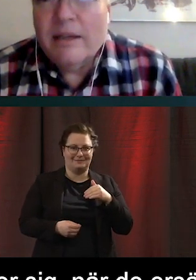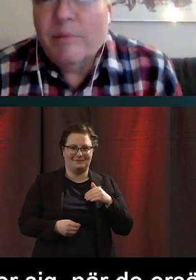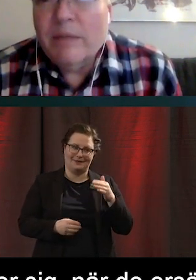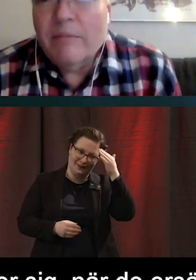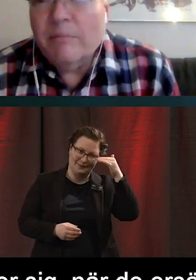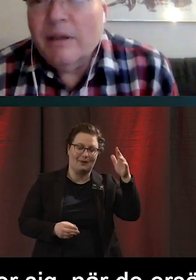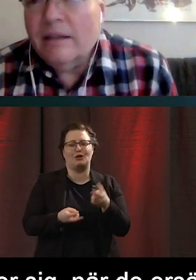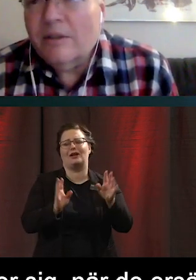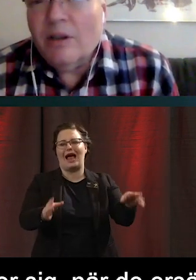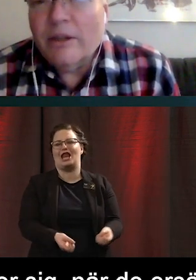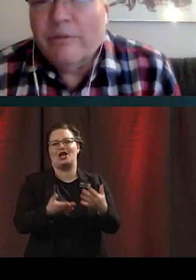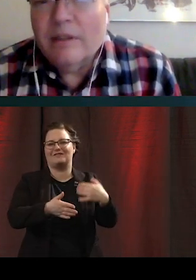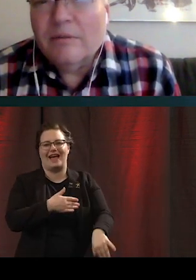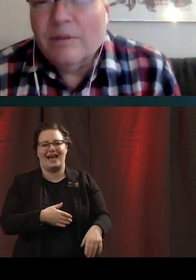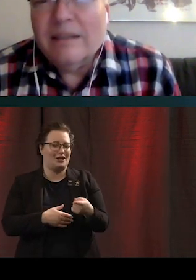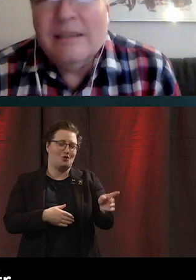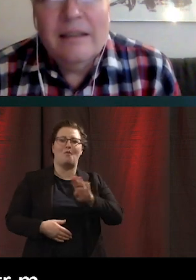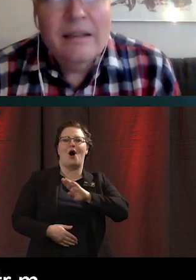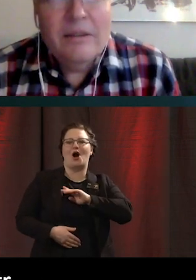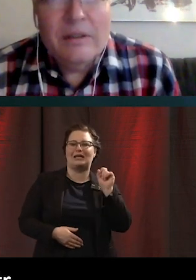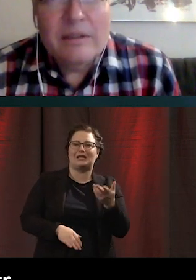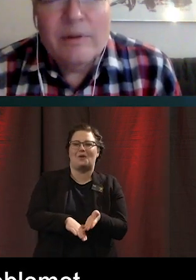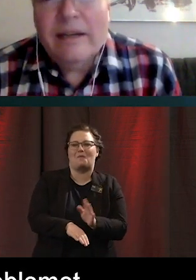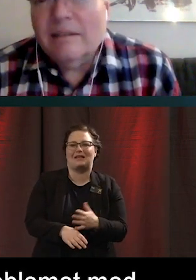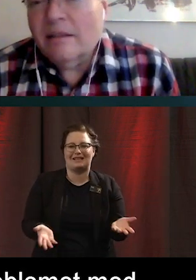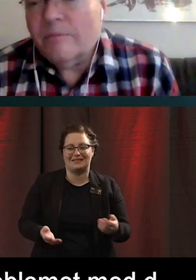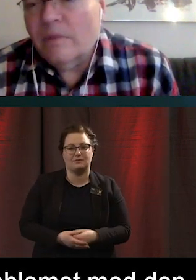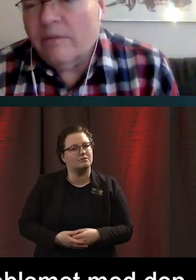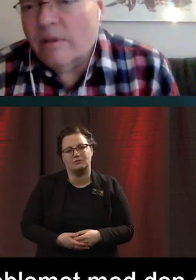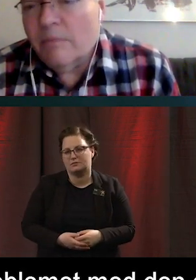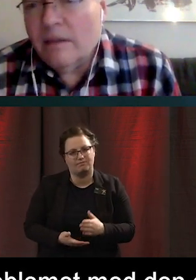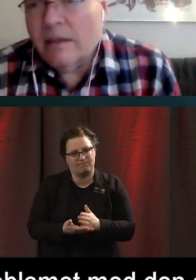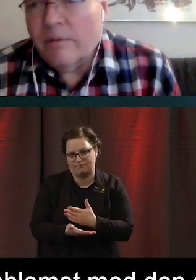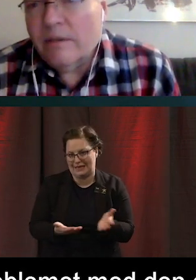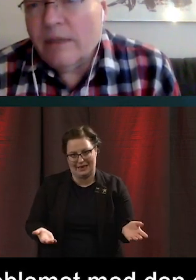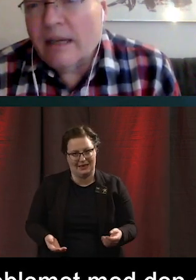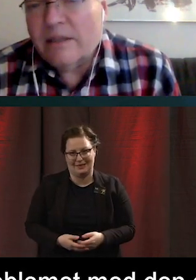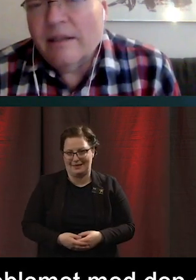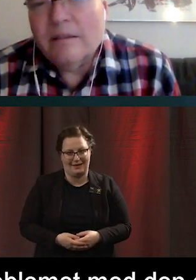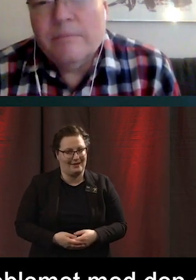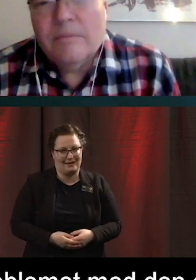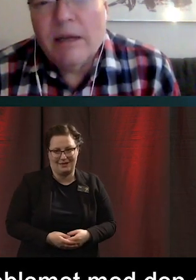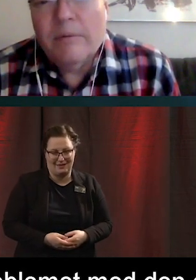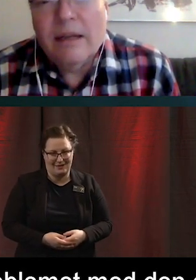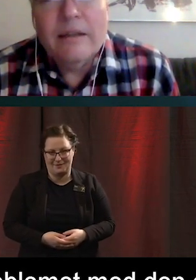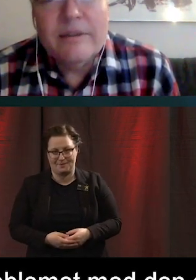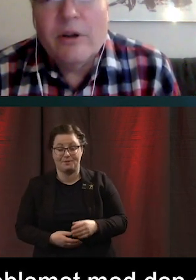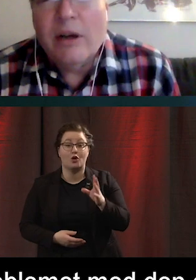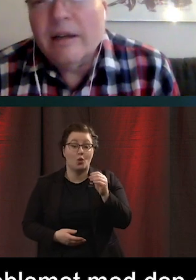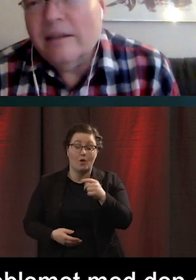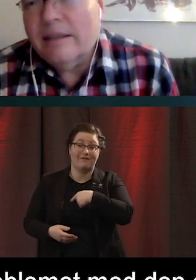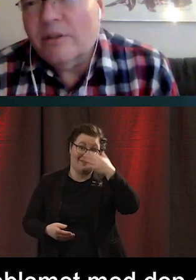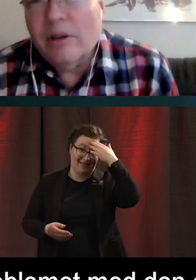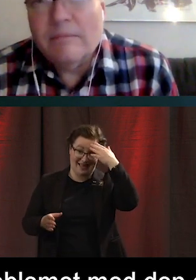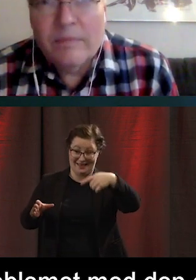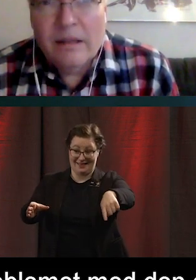löst det här problemet med den digitala klyftan. Och det så är det inte. Vi kan ju se att bland äldre så